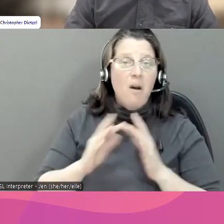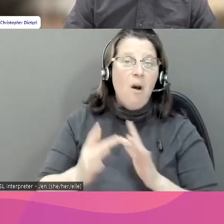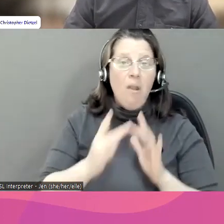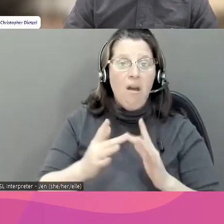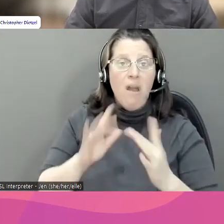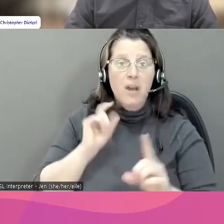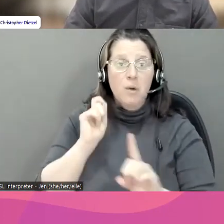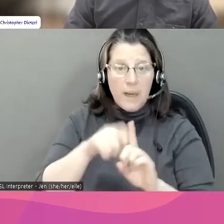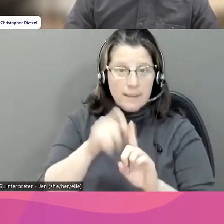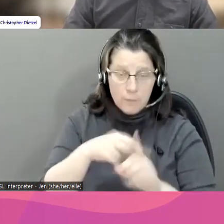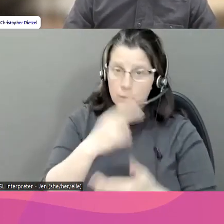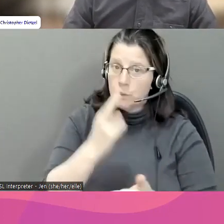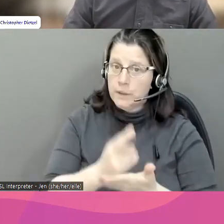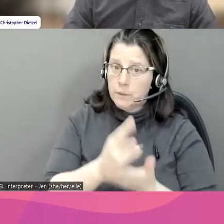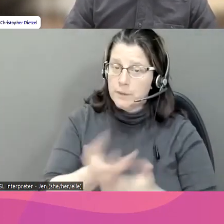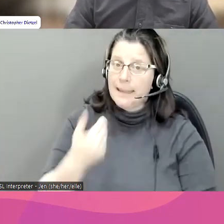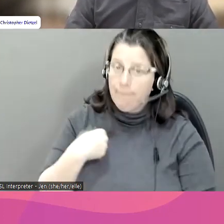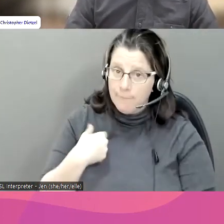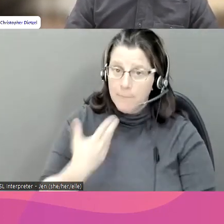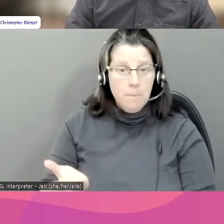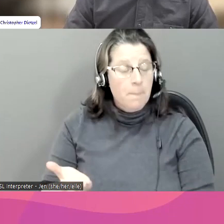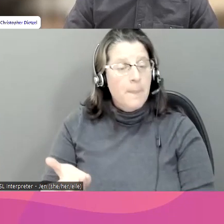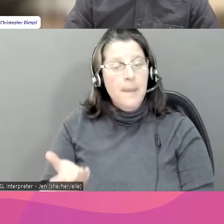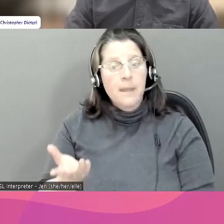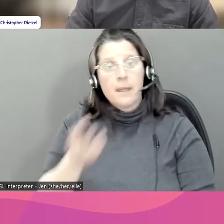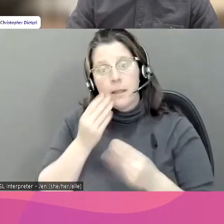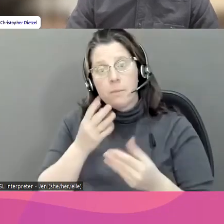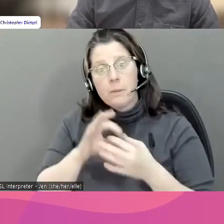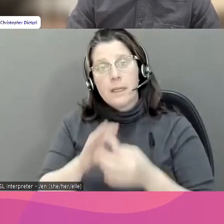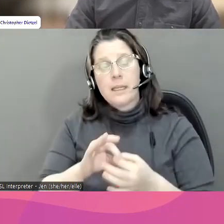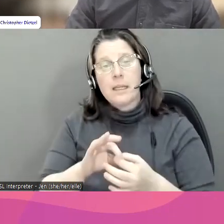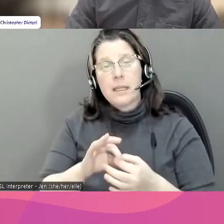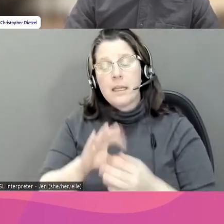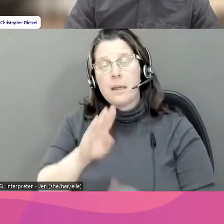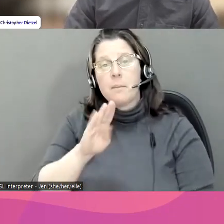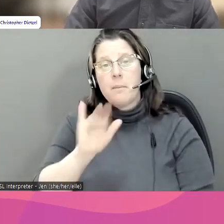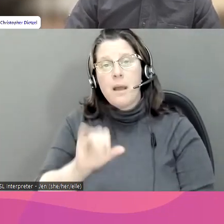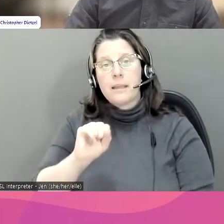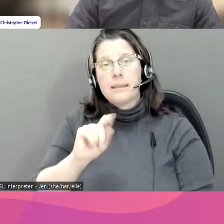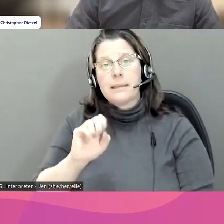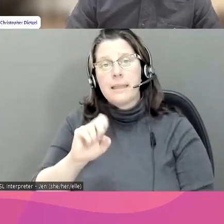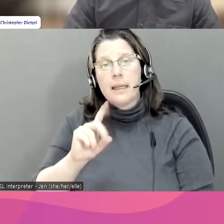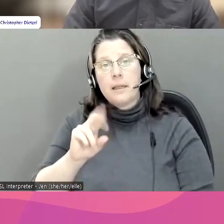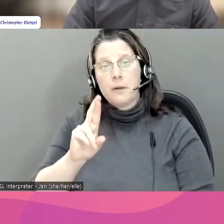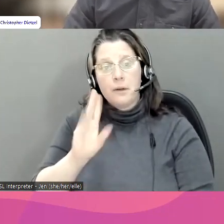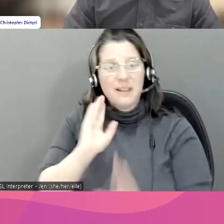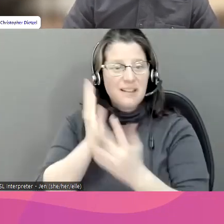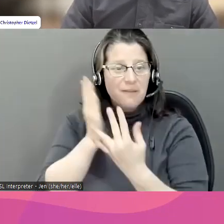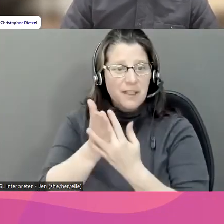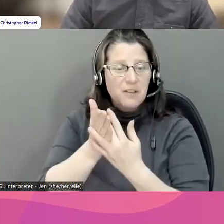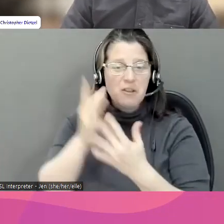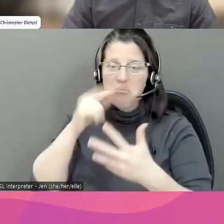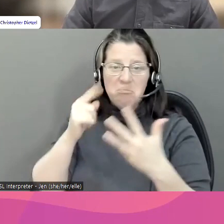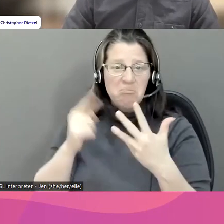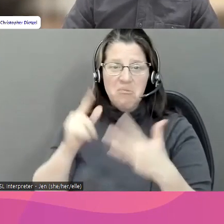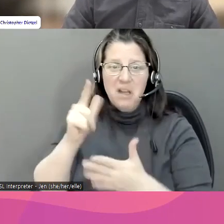ressources. Par exemple, il y a toute une gamme de thèmes. Comment répondre au harcèlement en ligne,